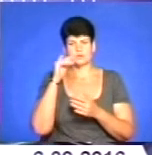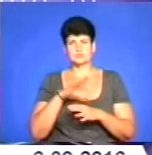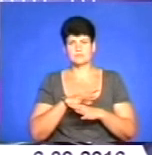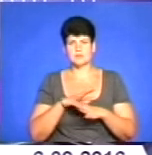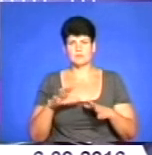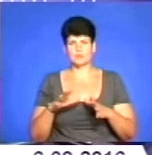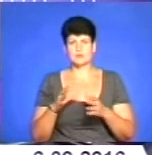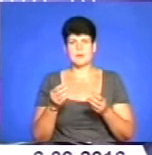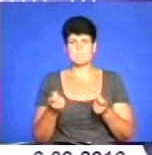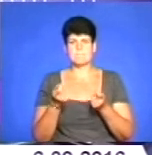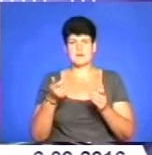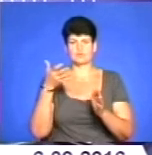майнотратства.